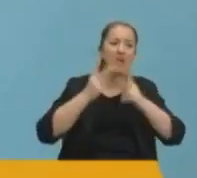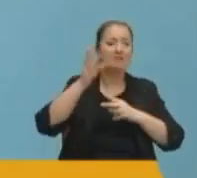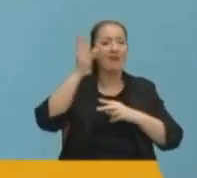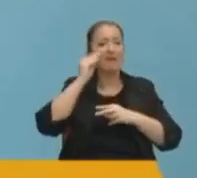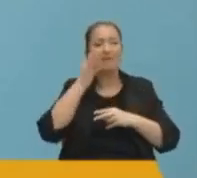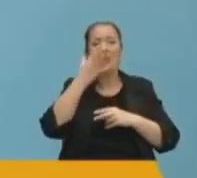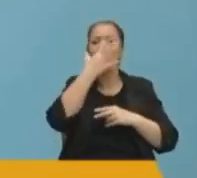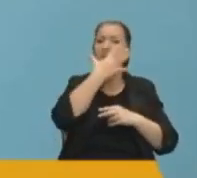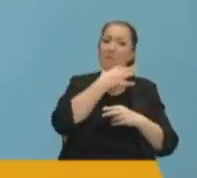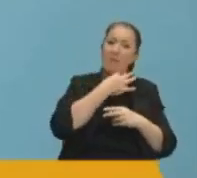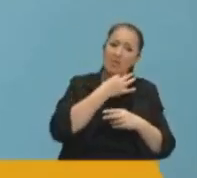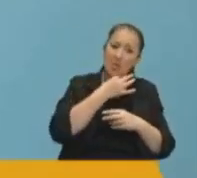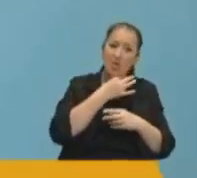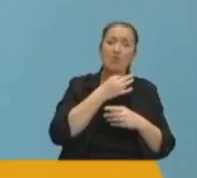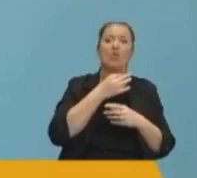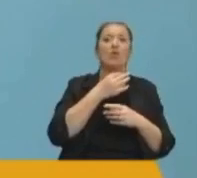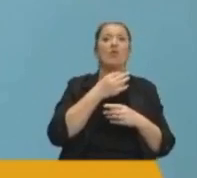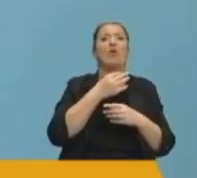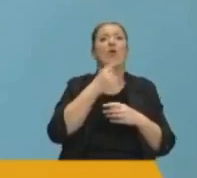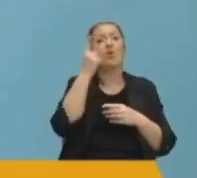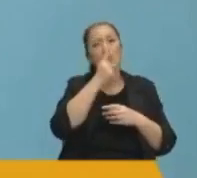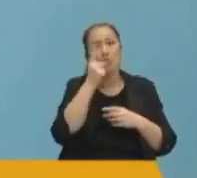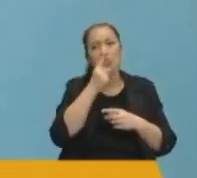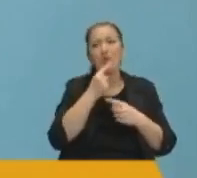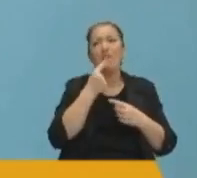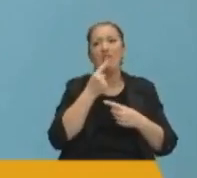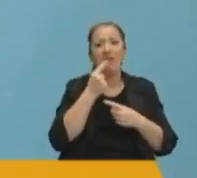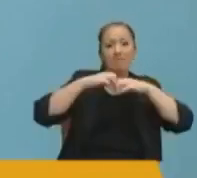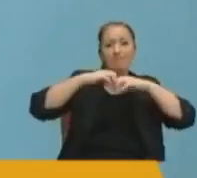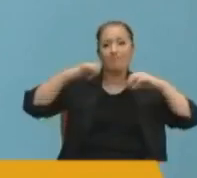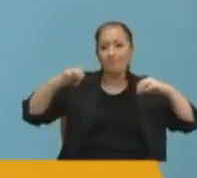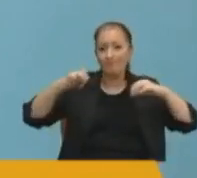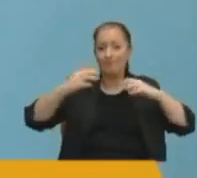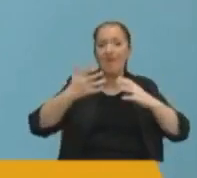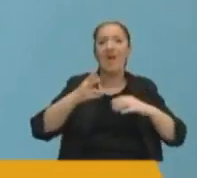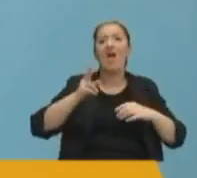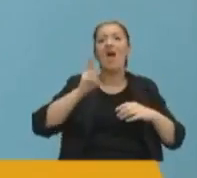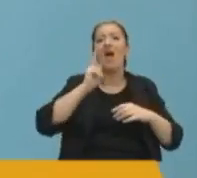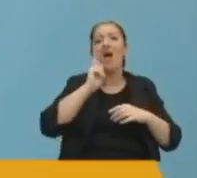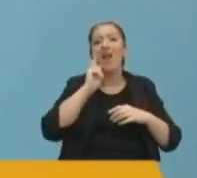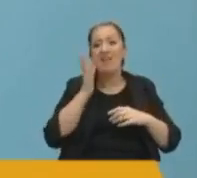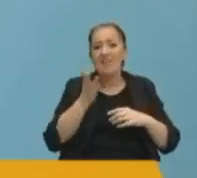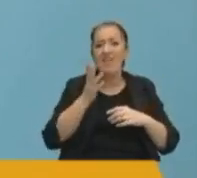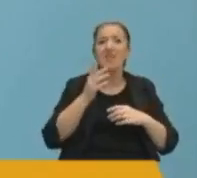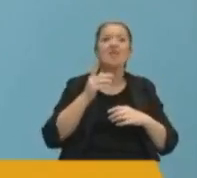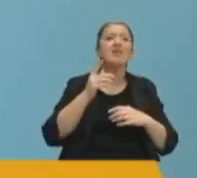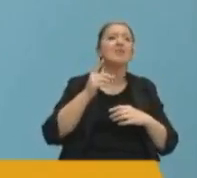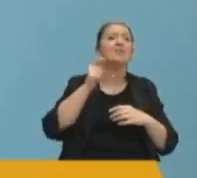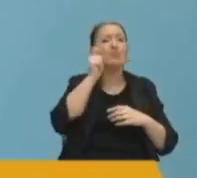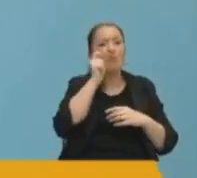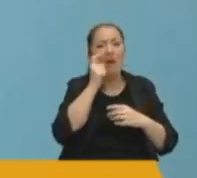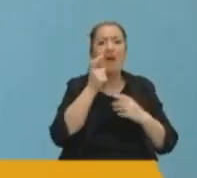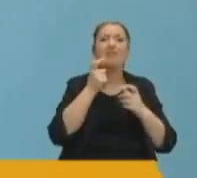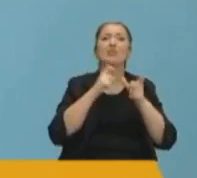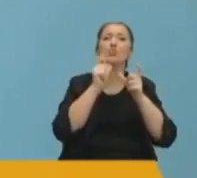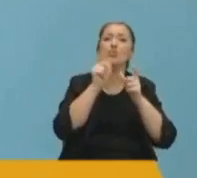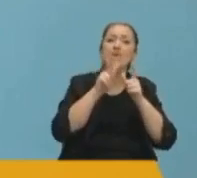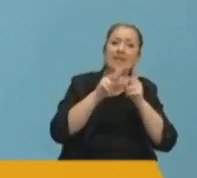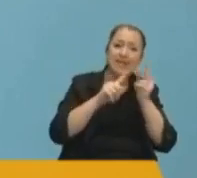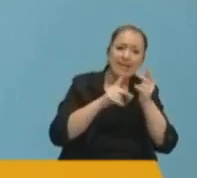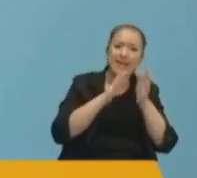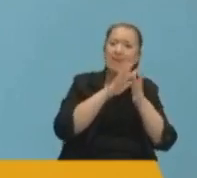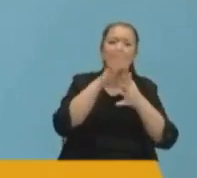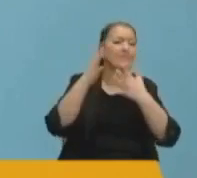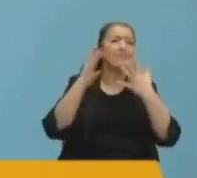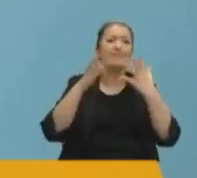başörtüsünü sembolleştirip onun üzerinden toplumu kutuplaştırdıklarını, Alevi canları ve sünniliği toplumsal kutuplaşmanın stratejik